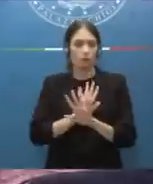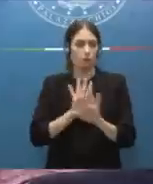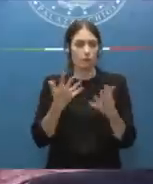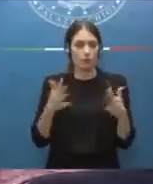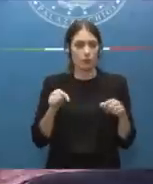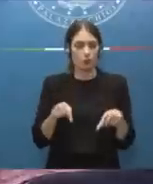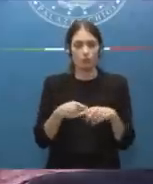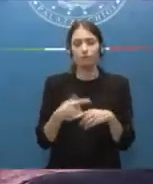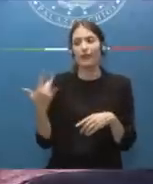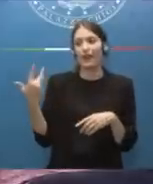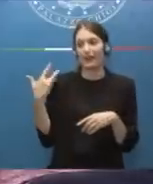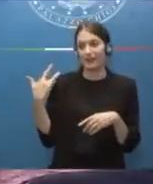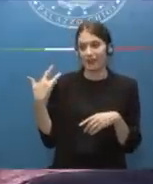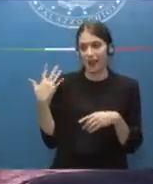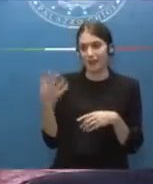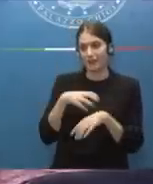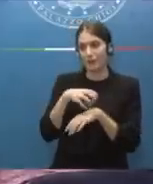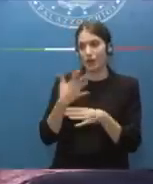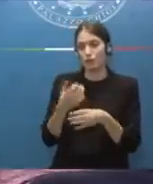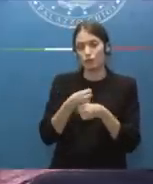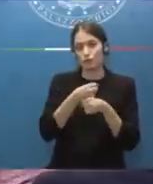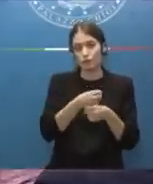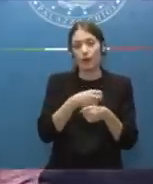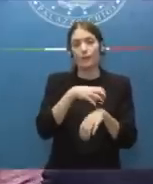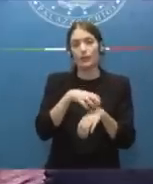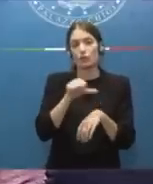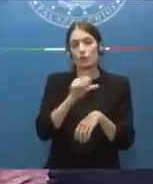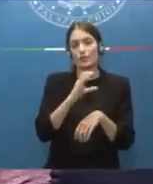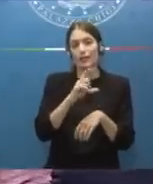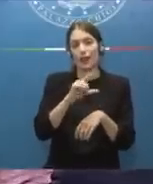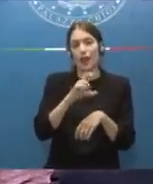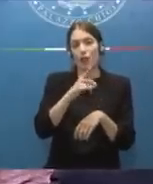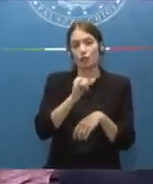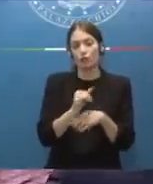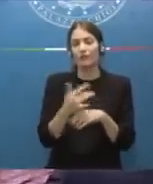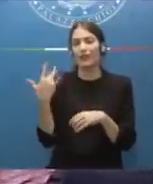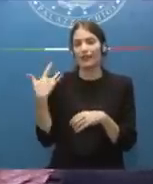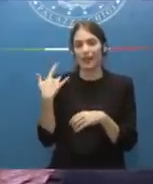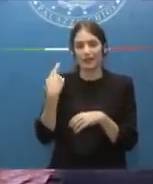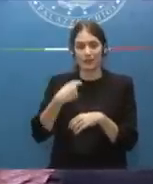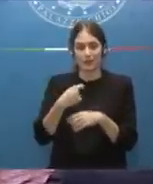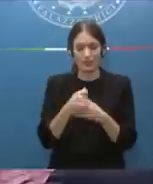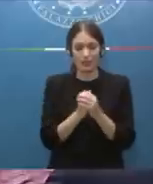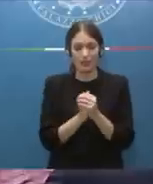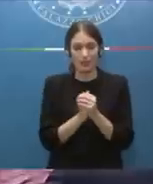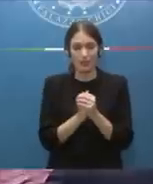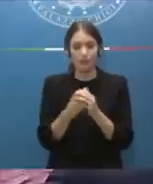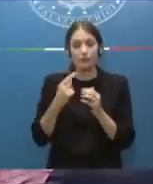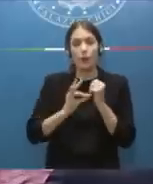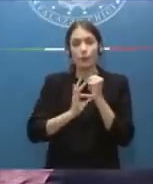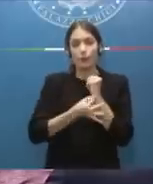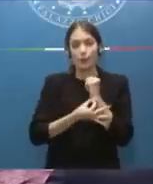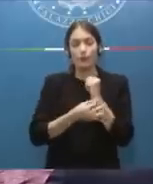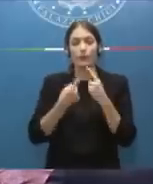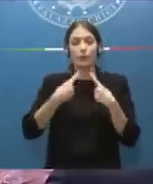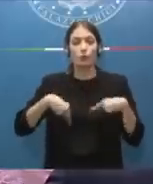Grazie Ministro Piantedosi. La parola al Ministro Schillaci. Grazie Presidente. Il provvedimento che abbiamo preso oggi nel Consiglio dei